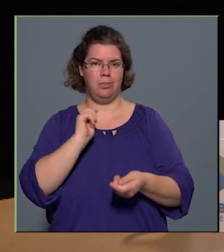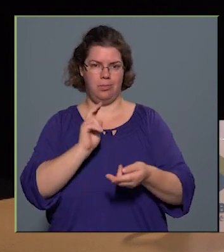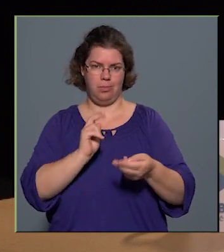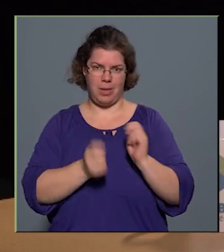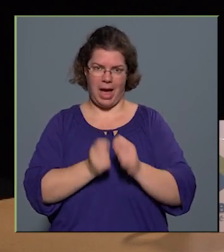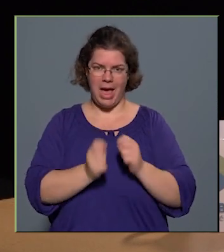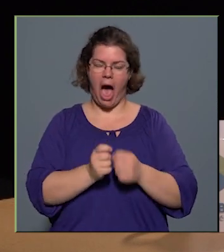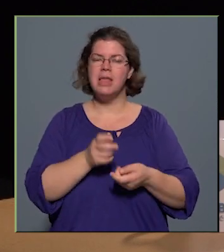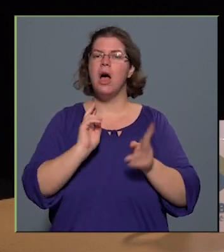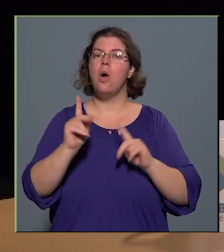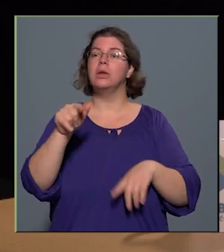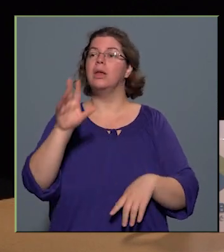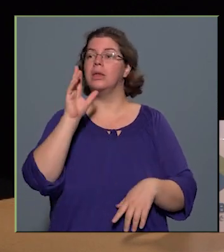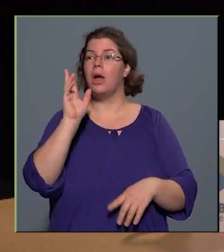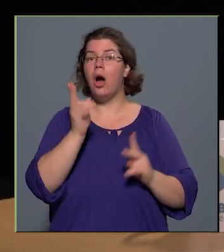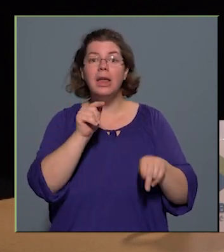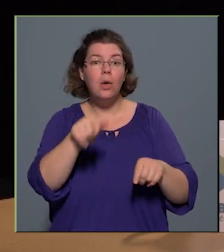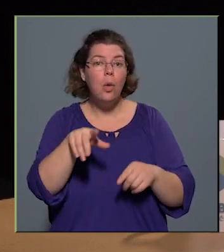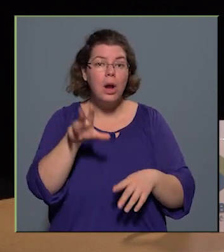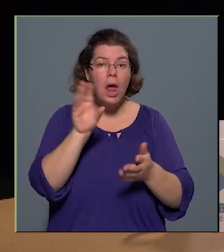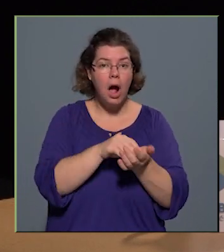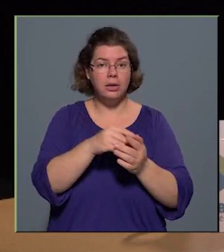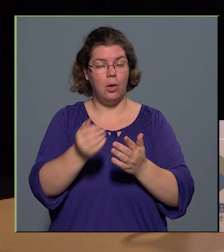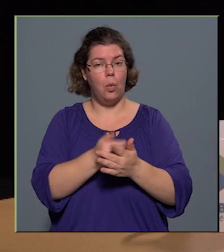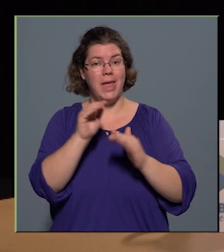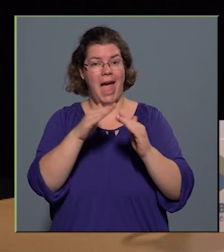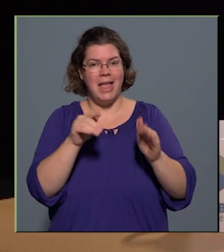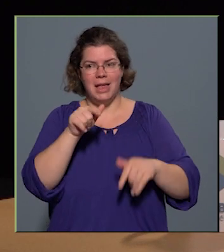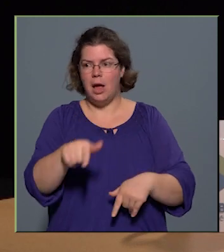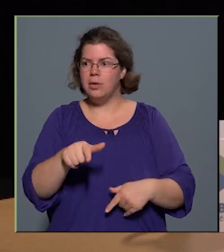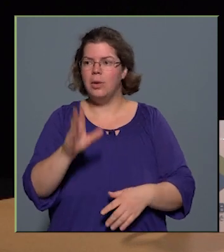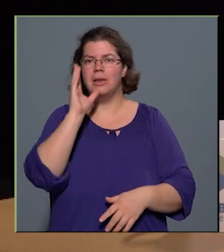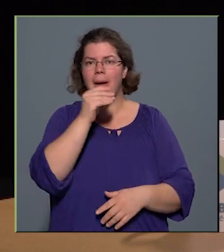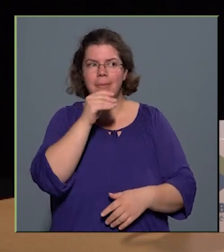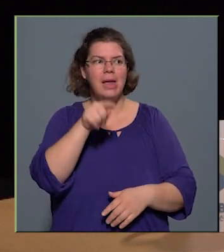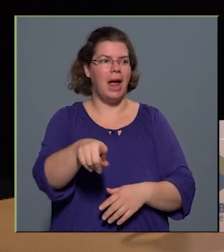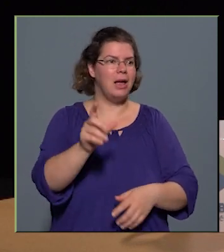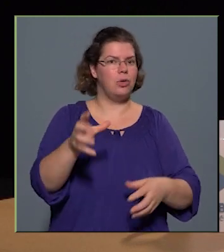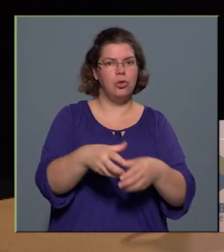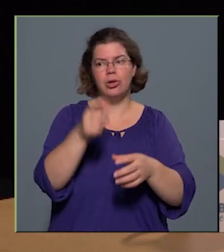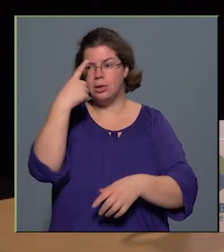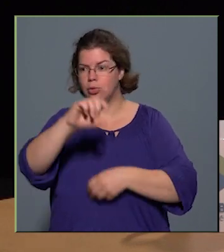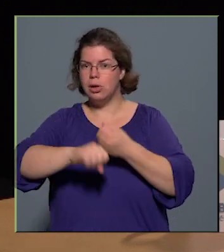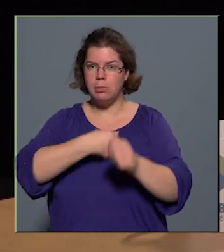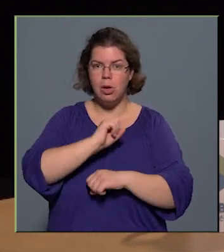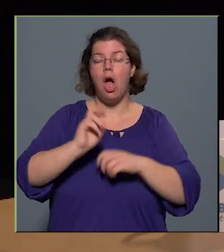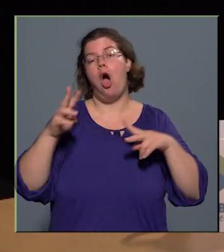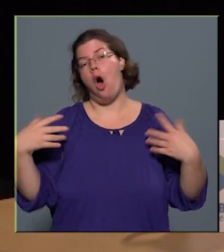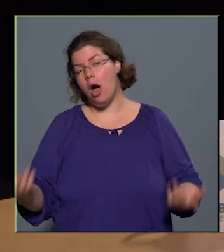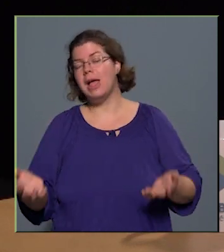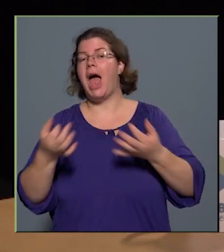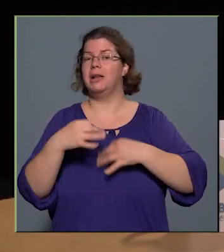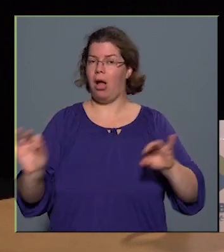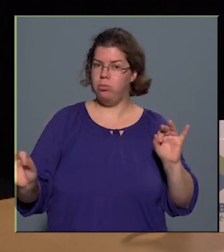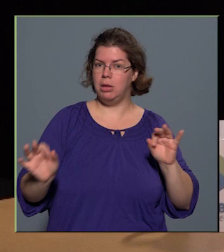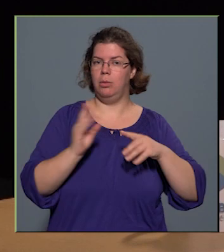az ember, akik ott laknak az újhegyen, azok az emberek, meg közösségek vannak, azok tudjanak működni, akár szabadon, mert úgy